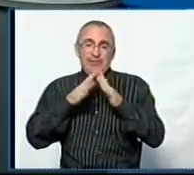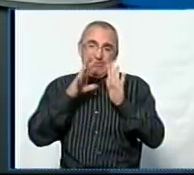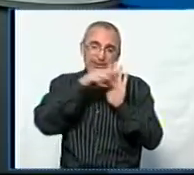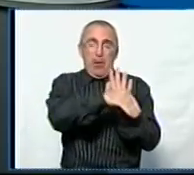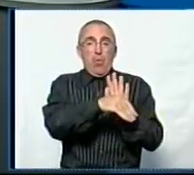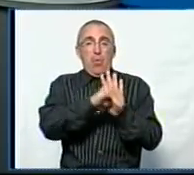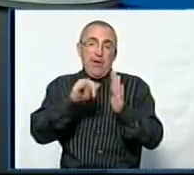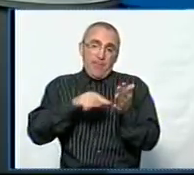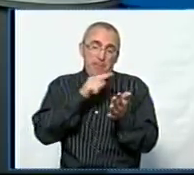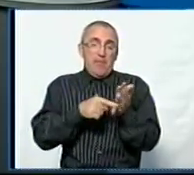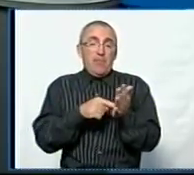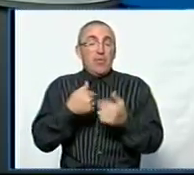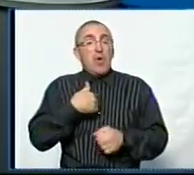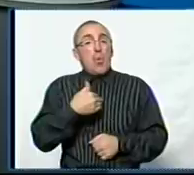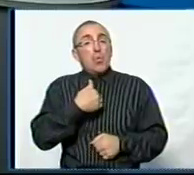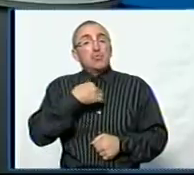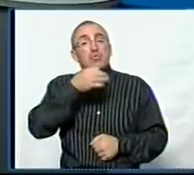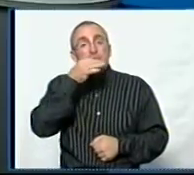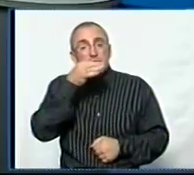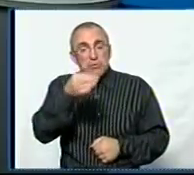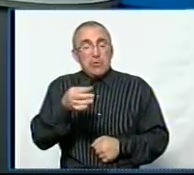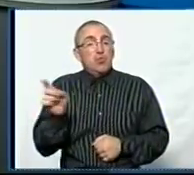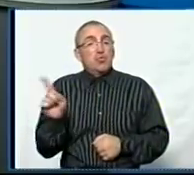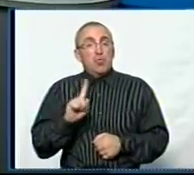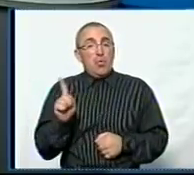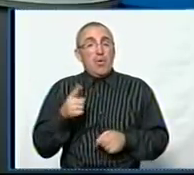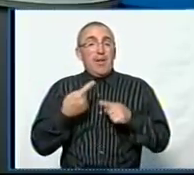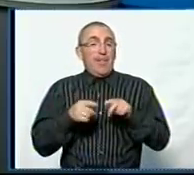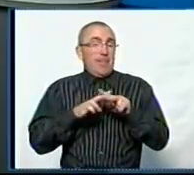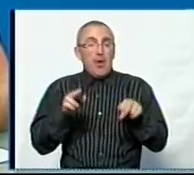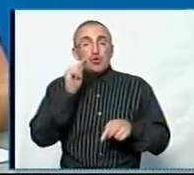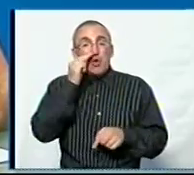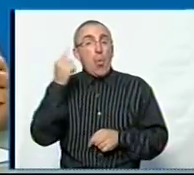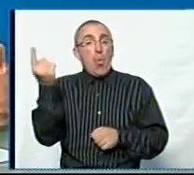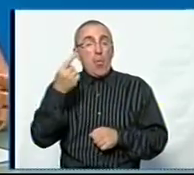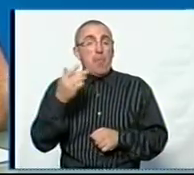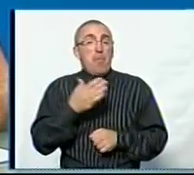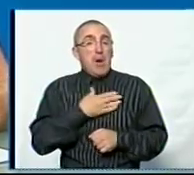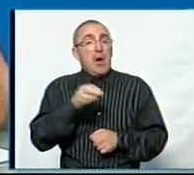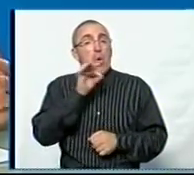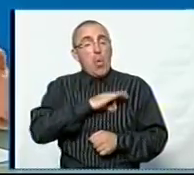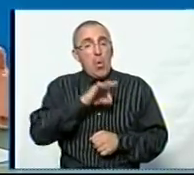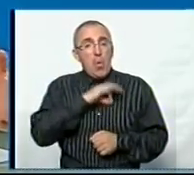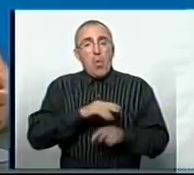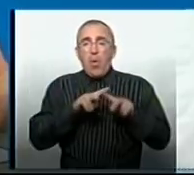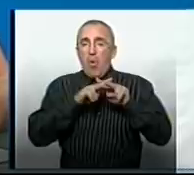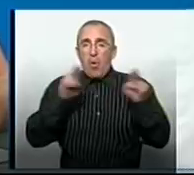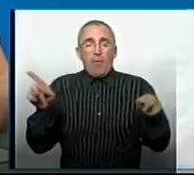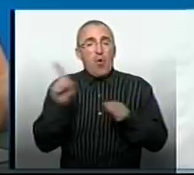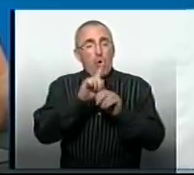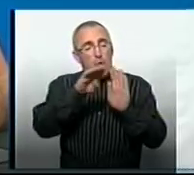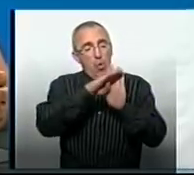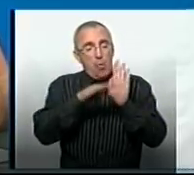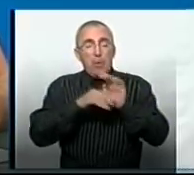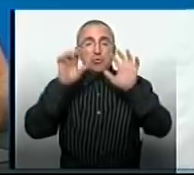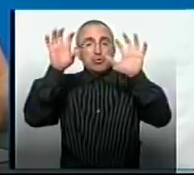місто теж саме? Я хочу сказати, що так само, як і в Чернігівській області, ми ж користуємося однаковими нормативними